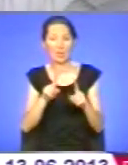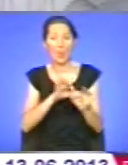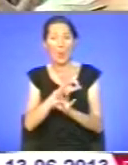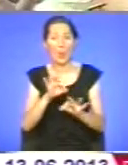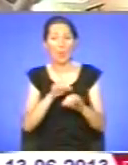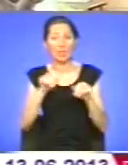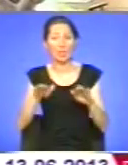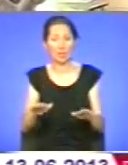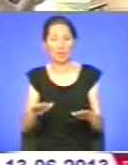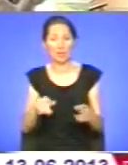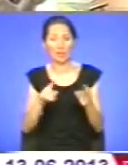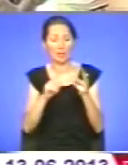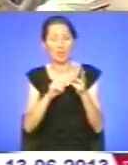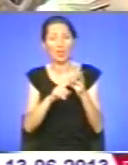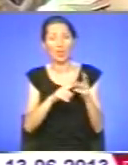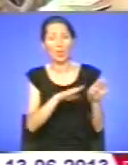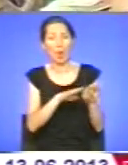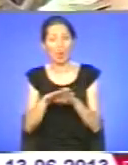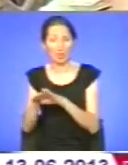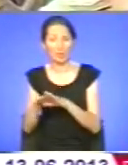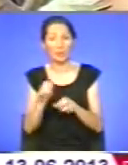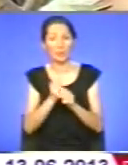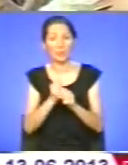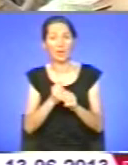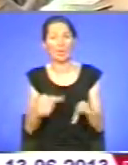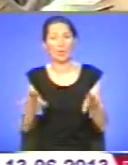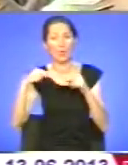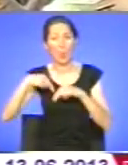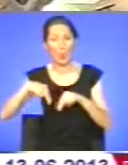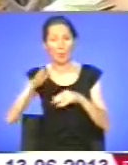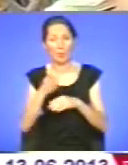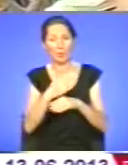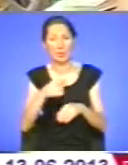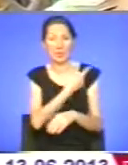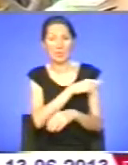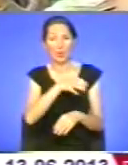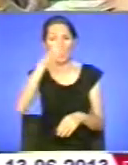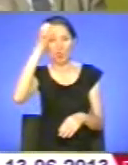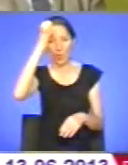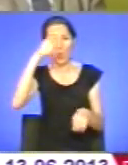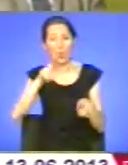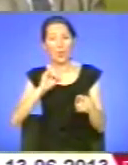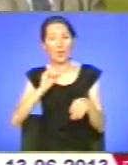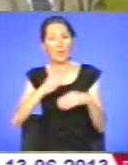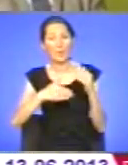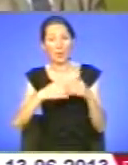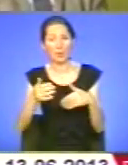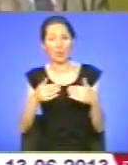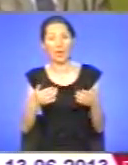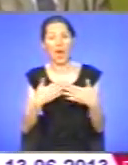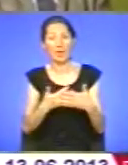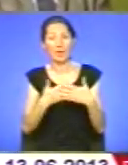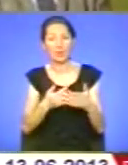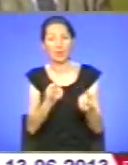рішень. На третинному рівні налагодять співпрацю між медичною наукою і практикою. Активніше залучатимуть студентів